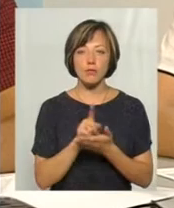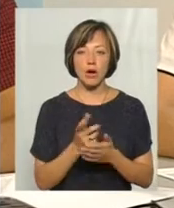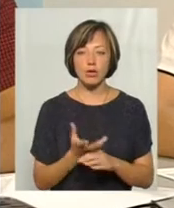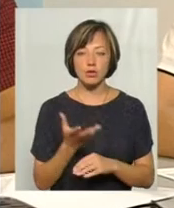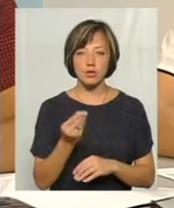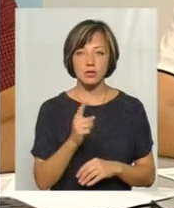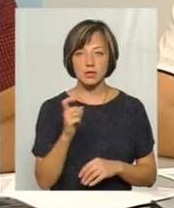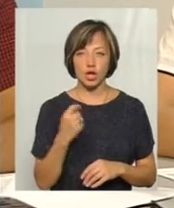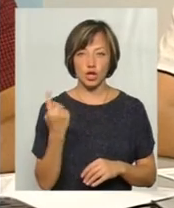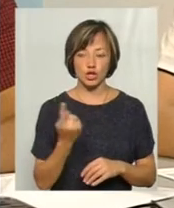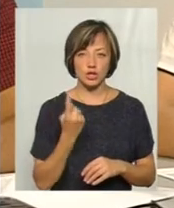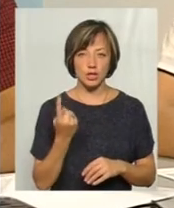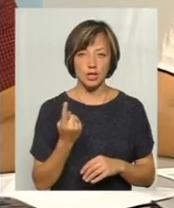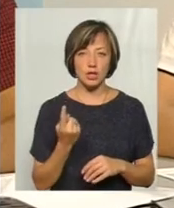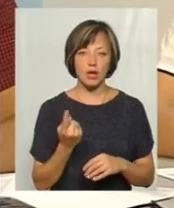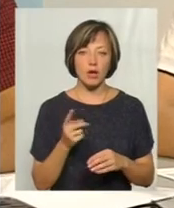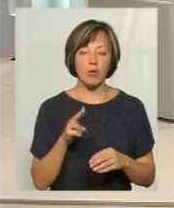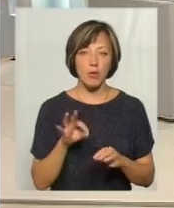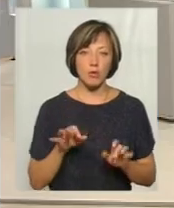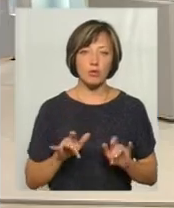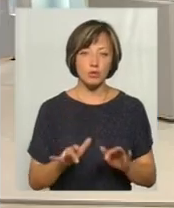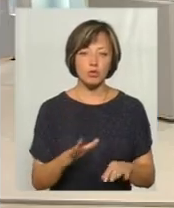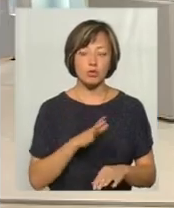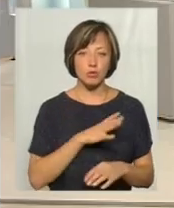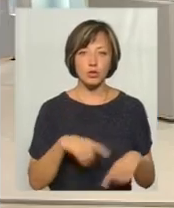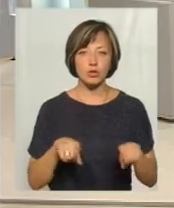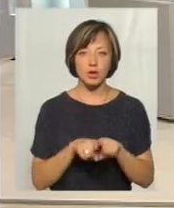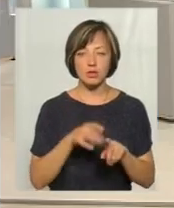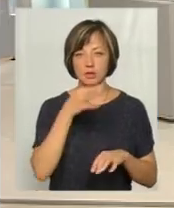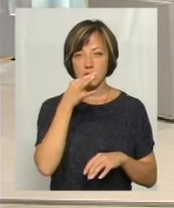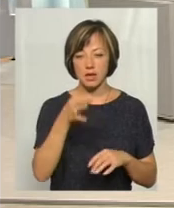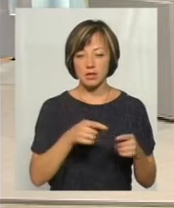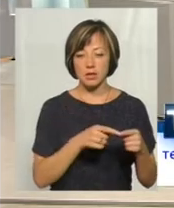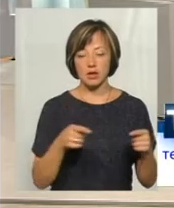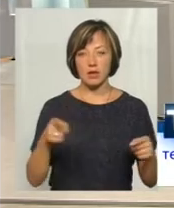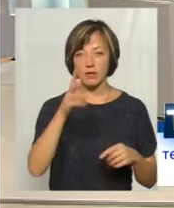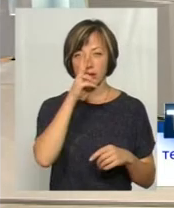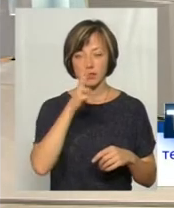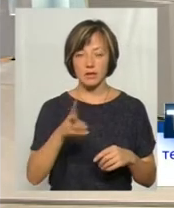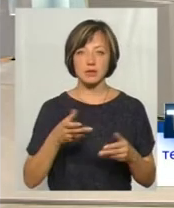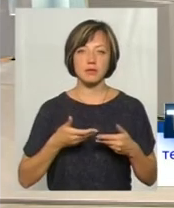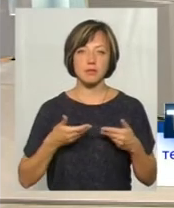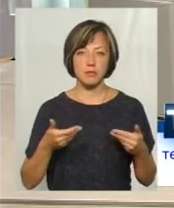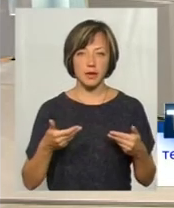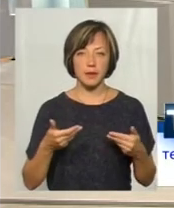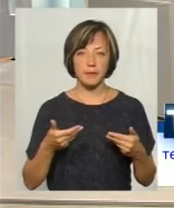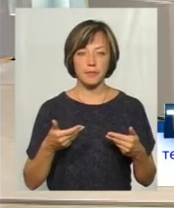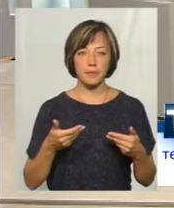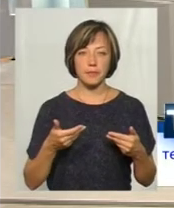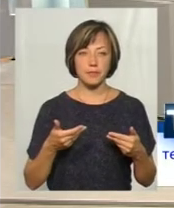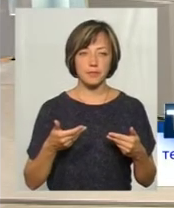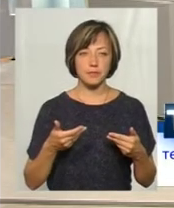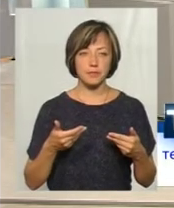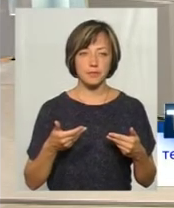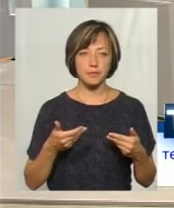залічильники. Ну, тут по процедурі, так як було сказано, да, на протязі 2-х місяців ми, після того, як ми вже